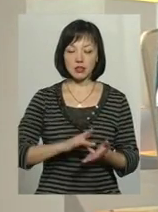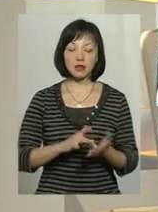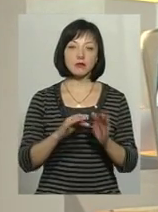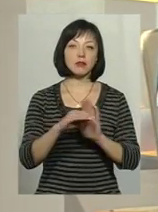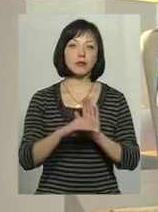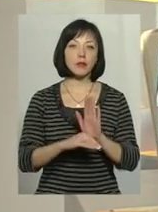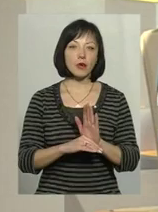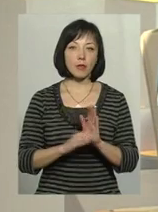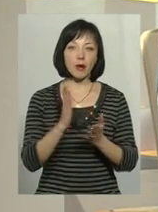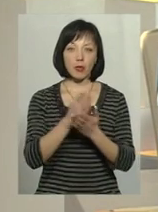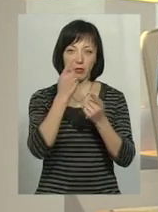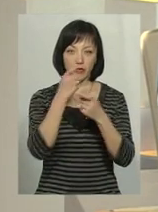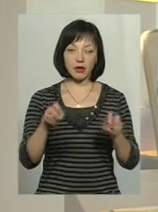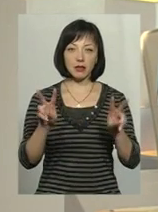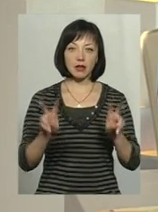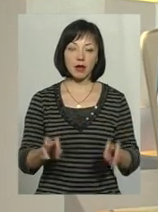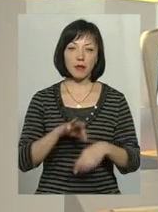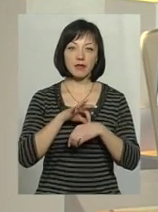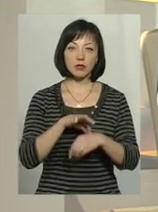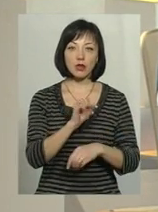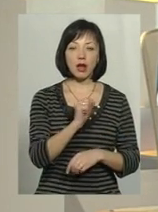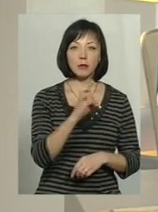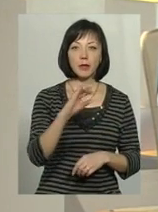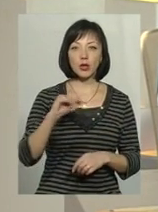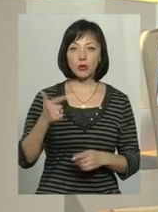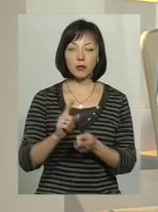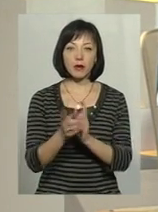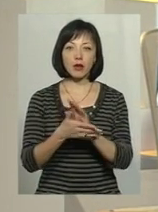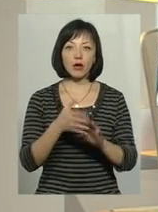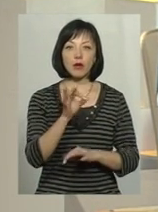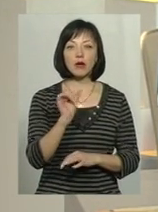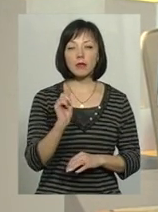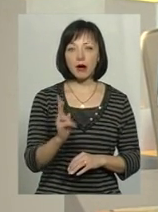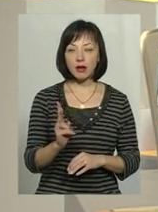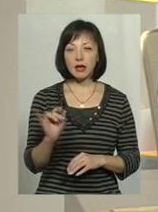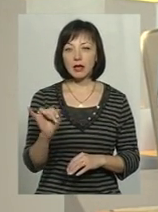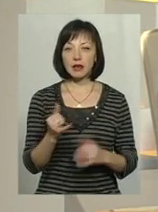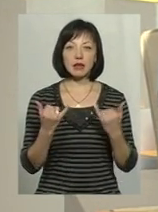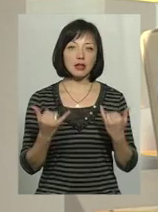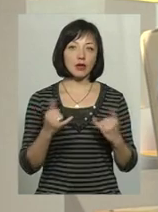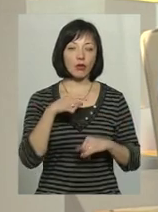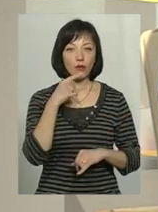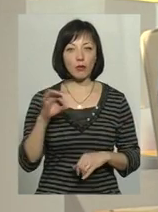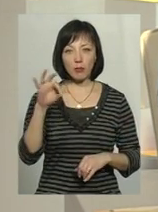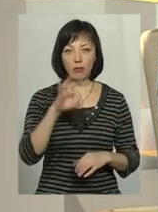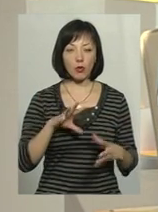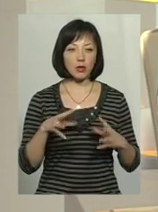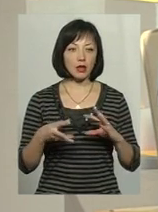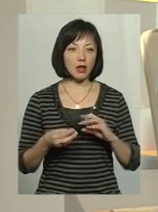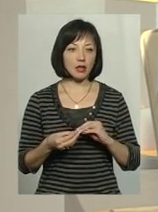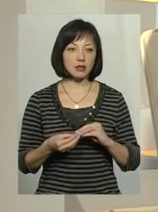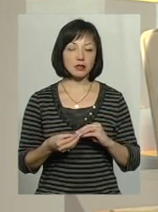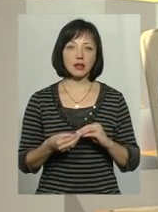часі в прямому ефірі тема. Я Анна Бендюк, переклад на жестову мову Ольга Рибак. І нині ми говоримо про наслідки